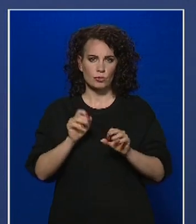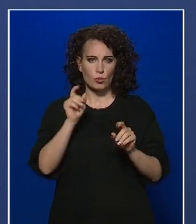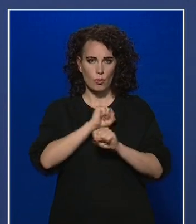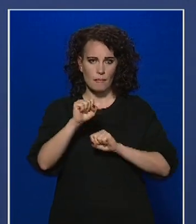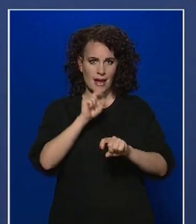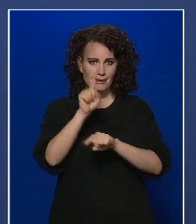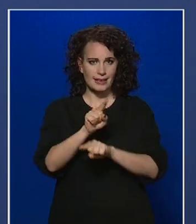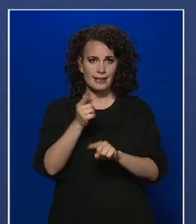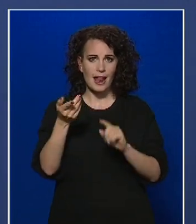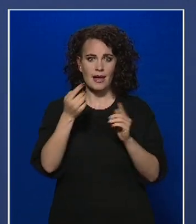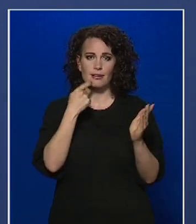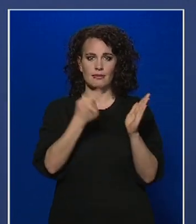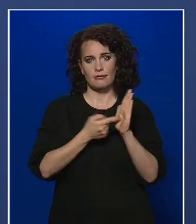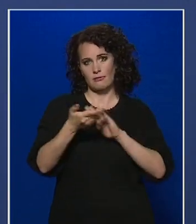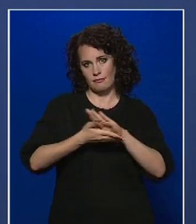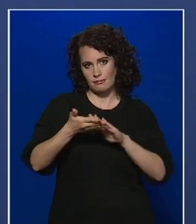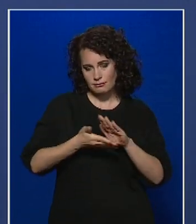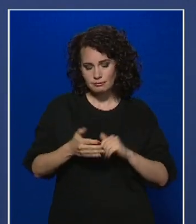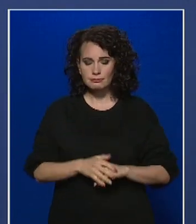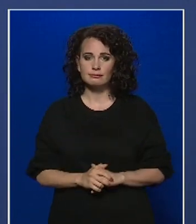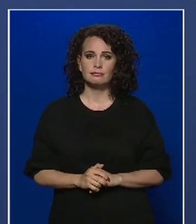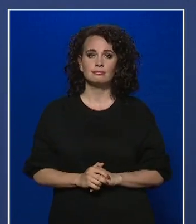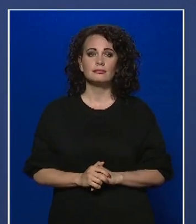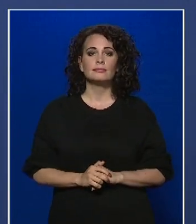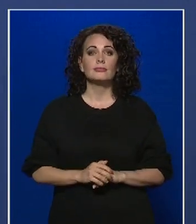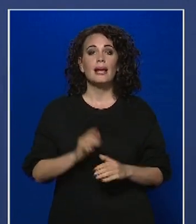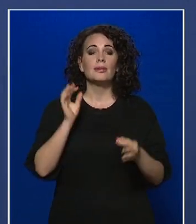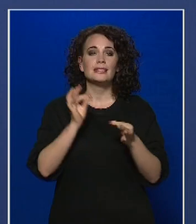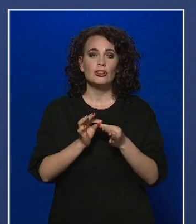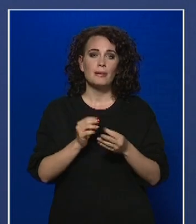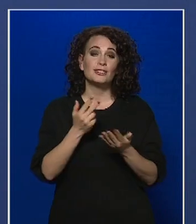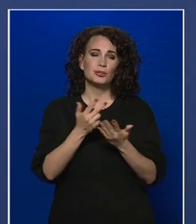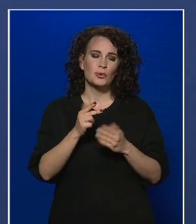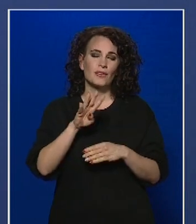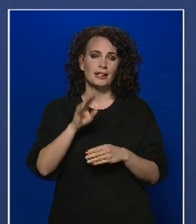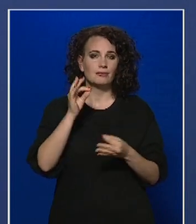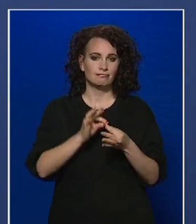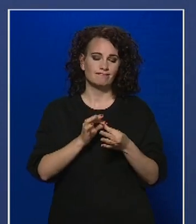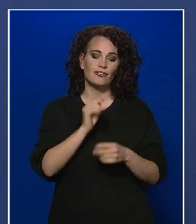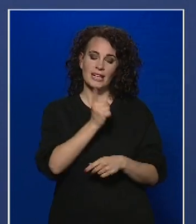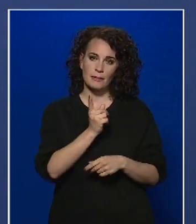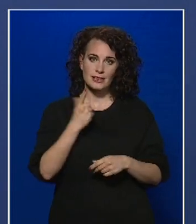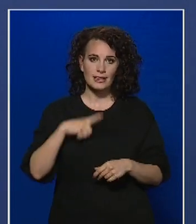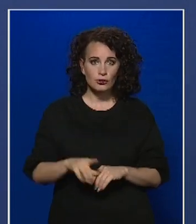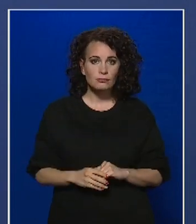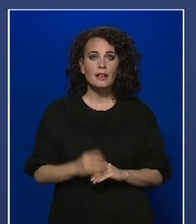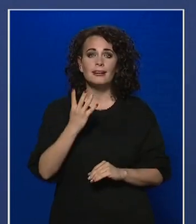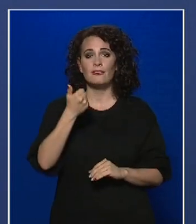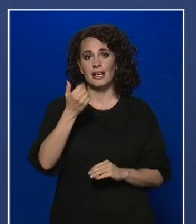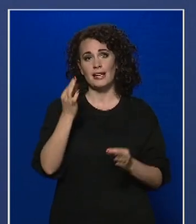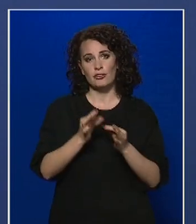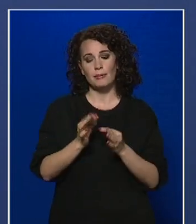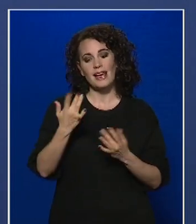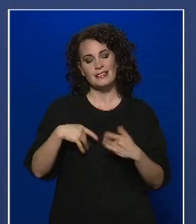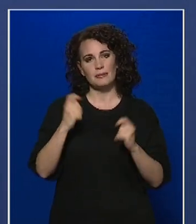meghatározott magatartásszegések ügyében. Ez esetben 84 esetben figyelmeztetést, 41 esetben